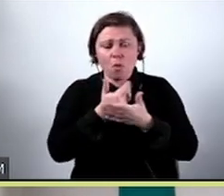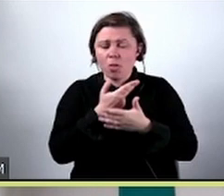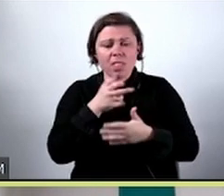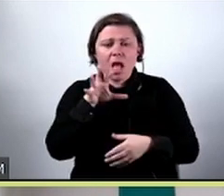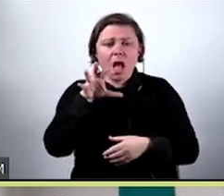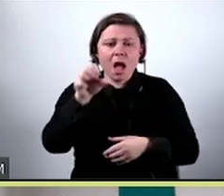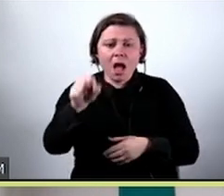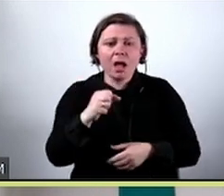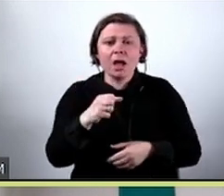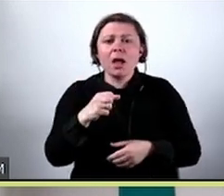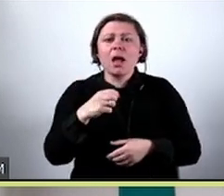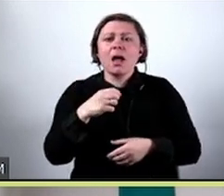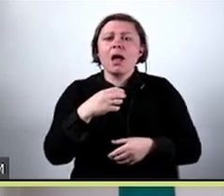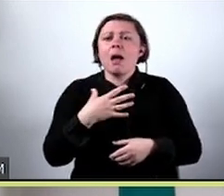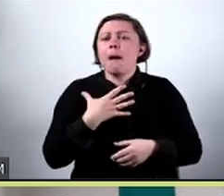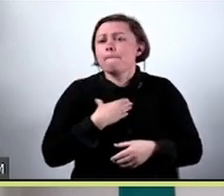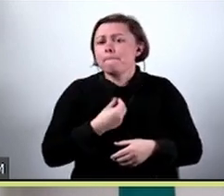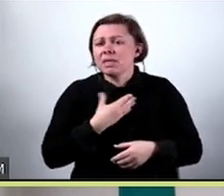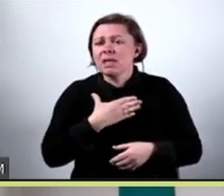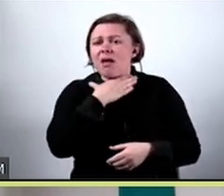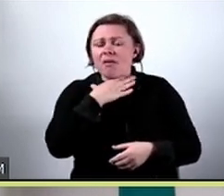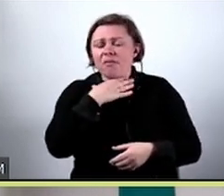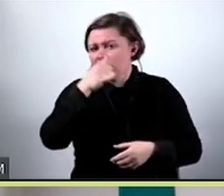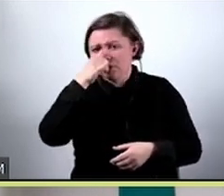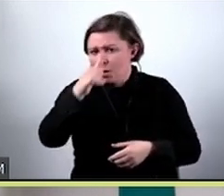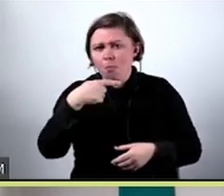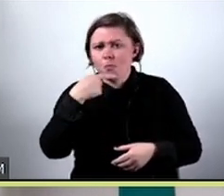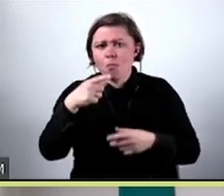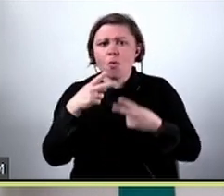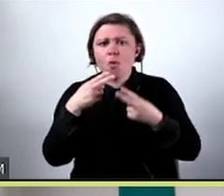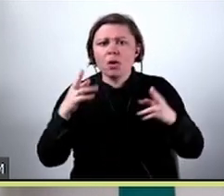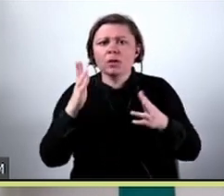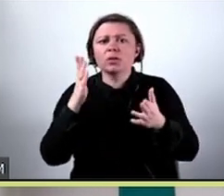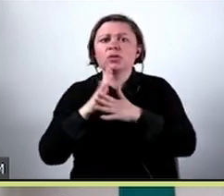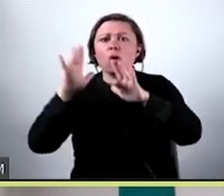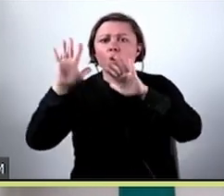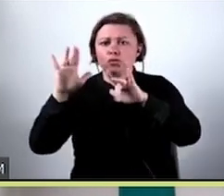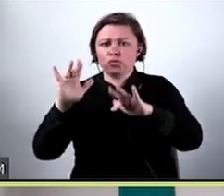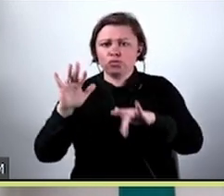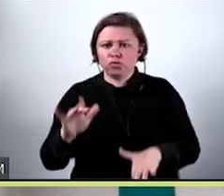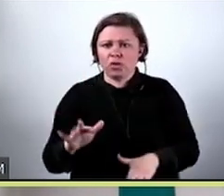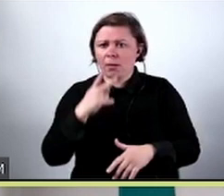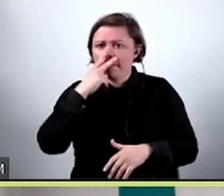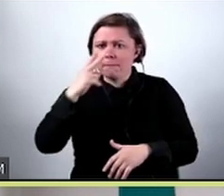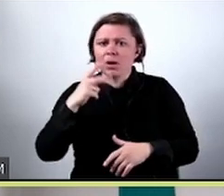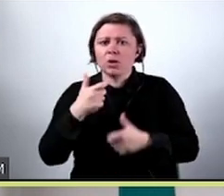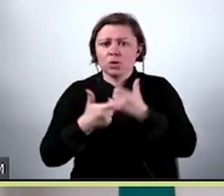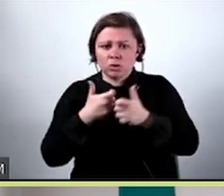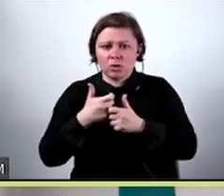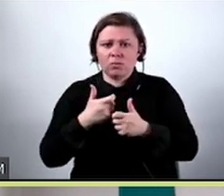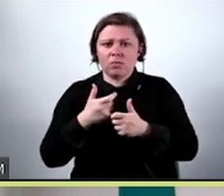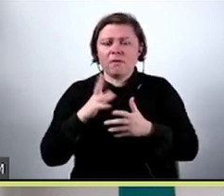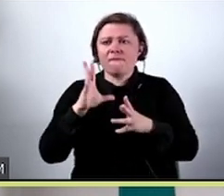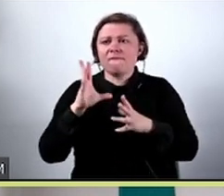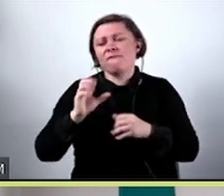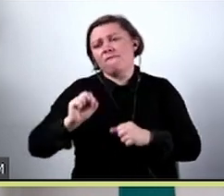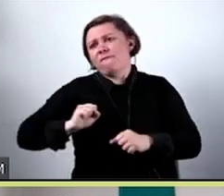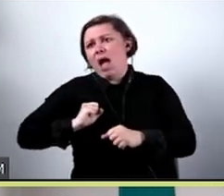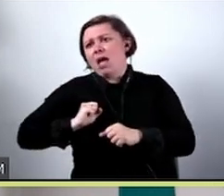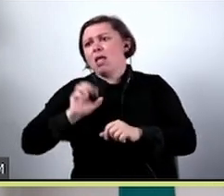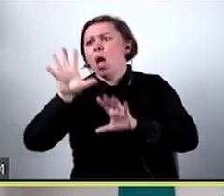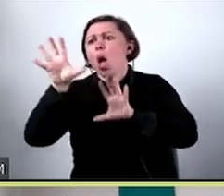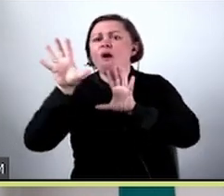psa od wilka, tylko odróżnił śnieg. Czyli zbudowaliśmy świetny detektor śniegu, a nie